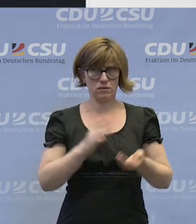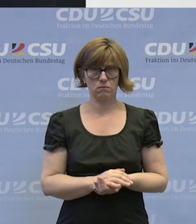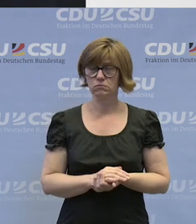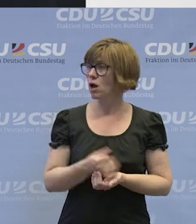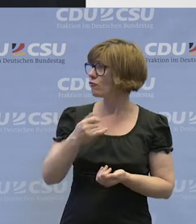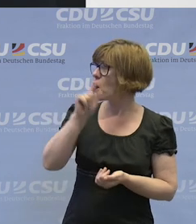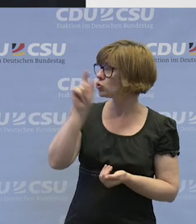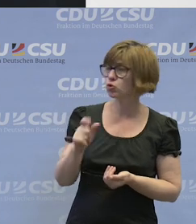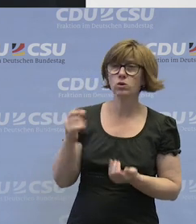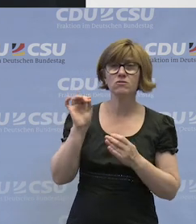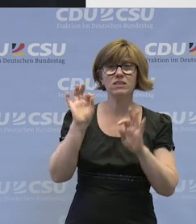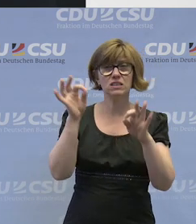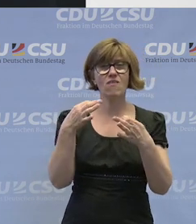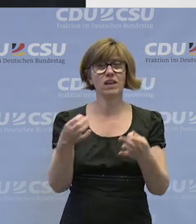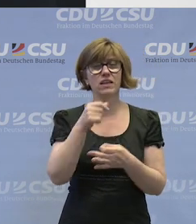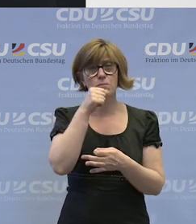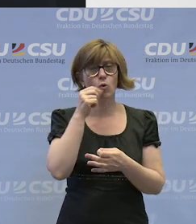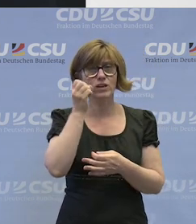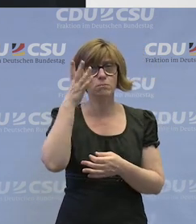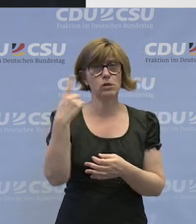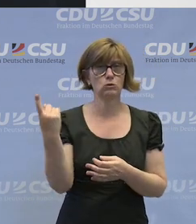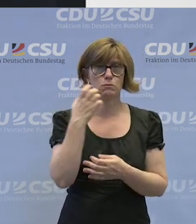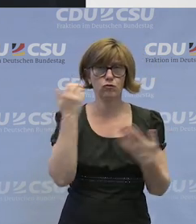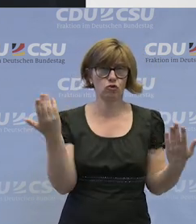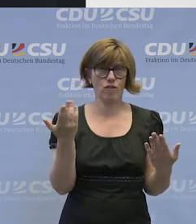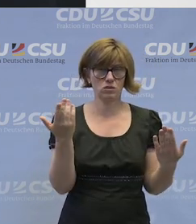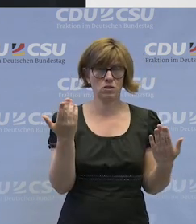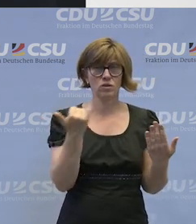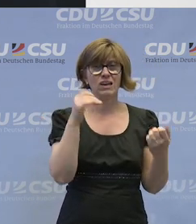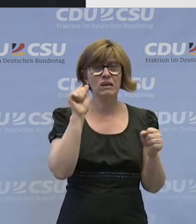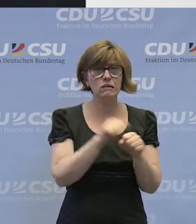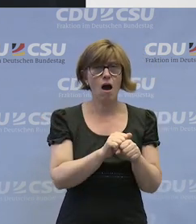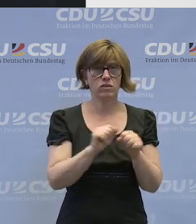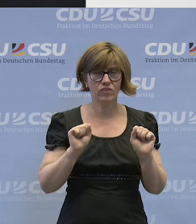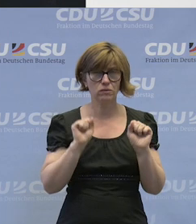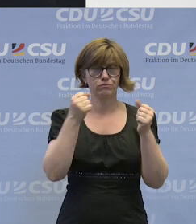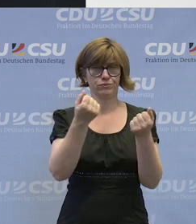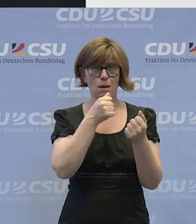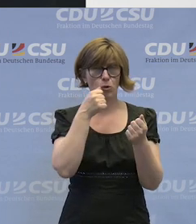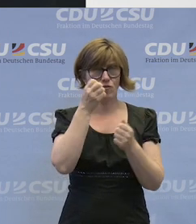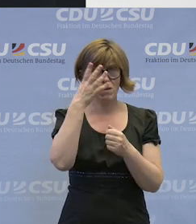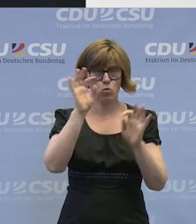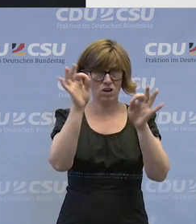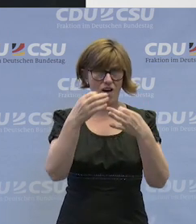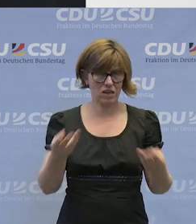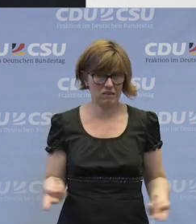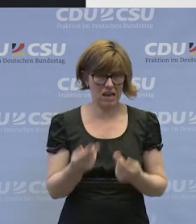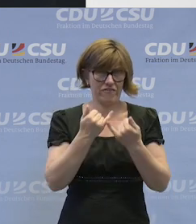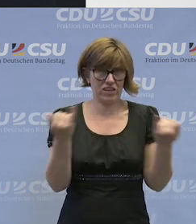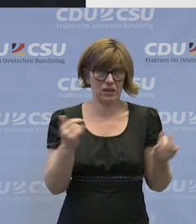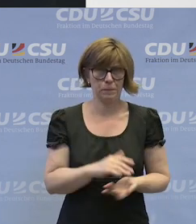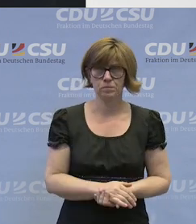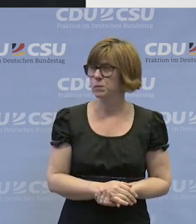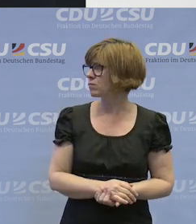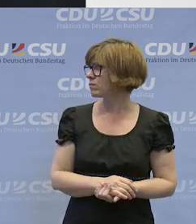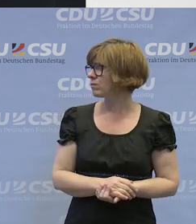Qualität von beruflicher Bildung wünschen Sie sich und wie kann diese hergestellt werden? Also ich muss